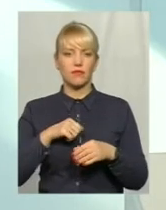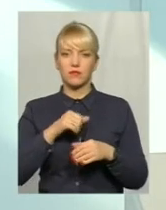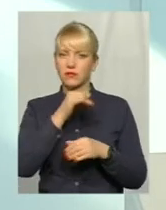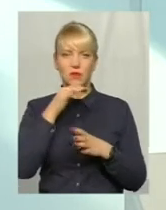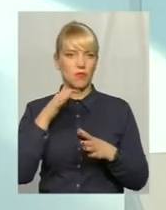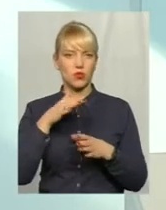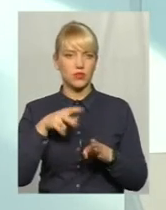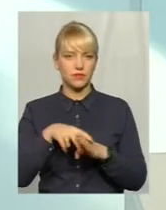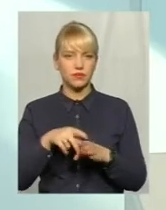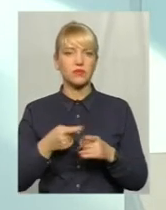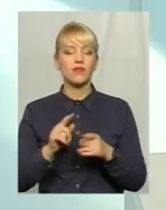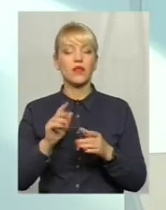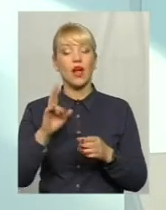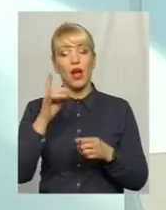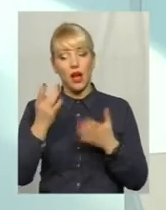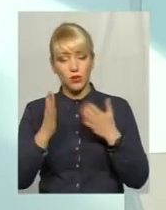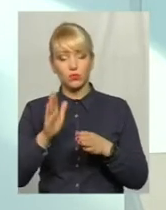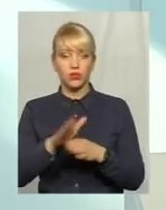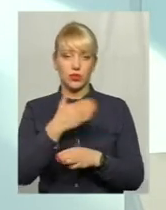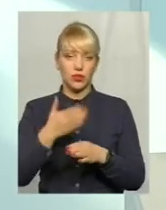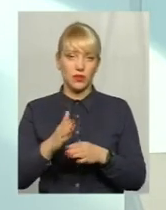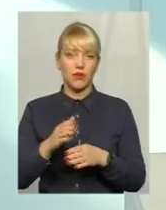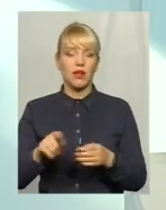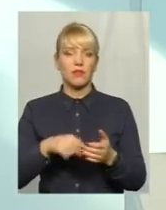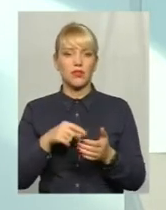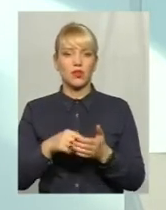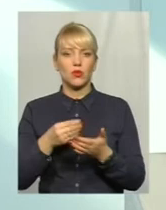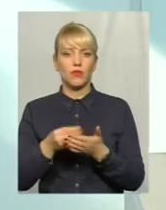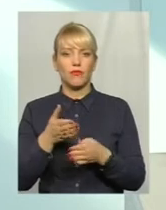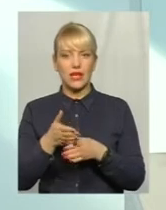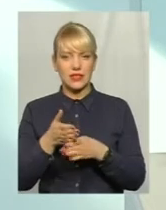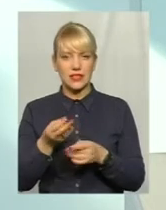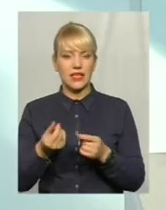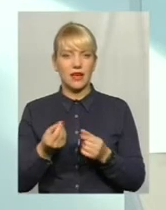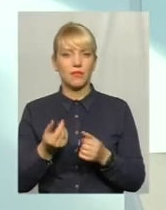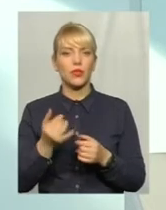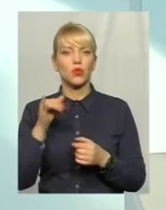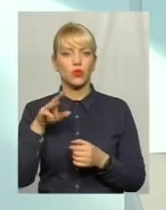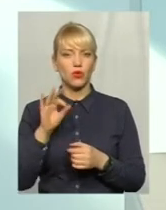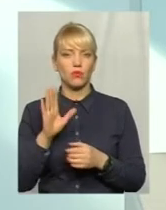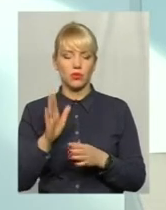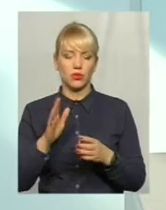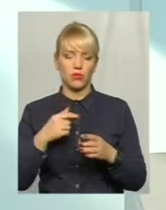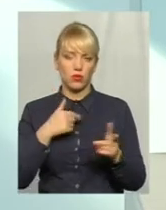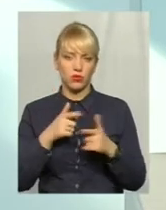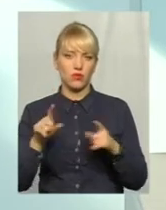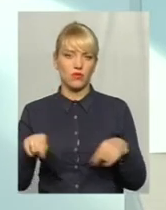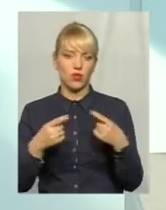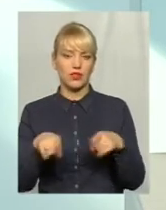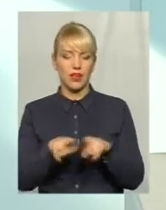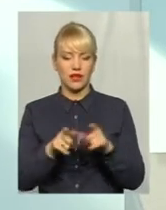умові перерозподілу субвенції ми готові створити окреме відділення, коли мова йде про обладнання, яке